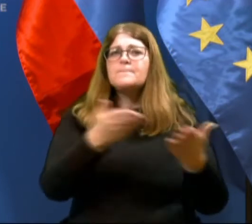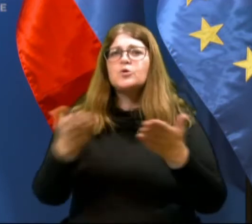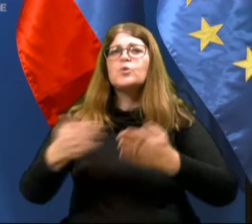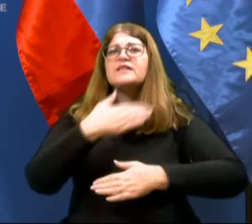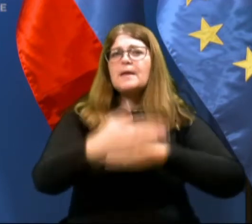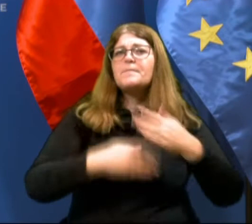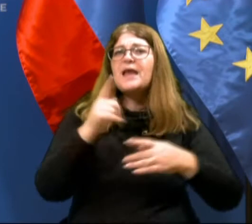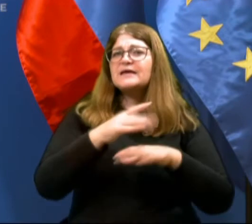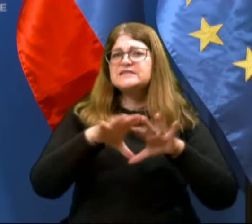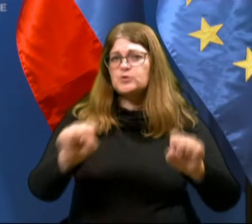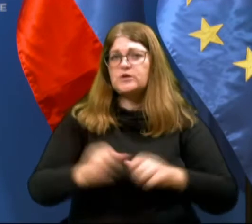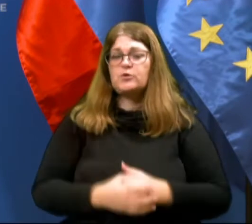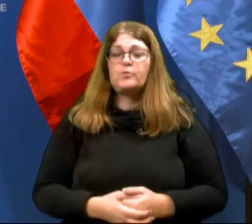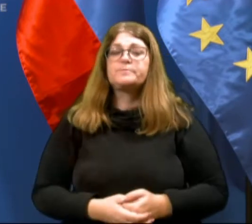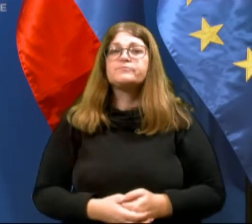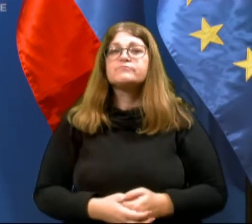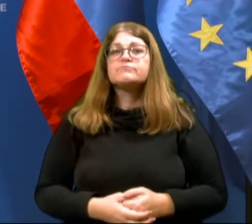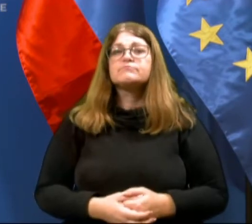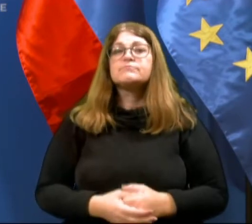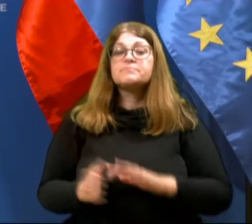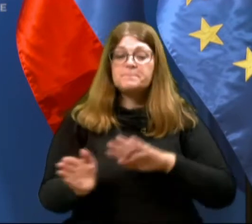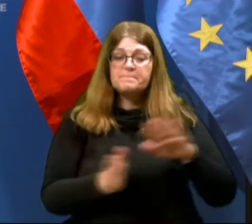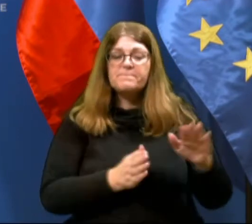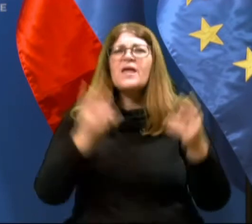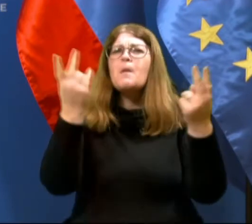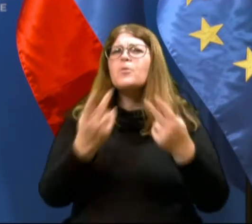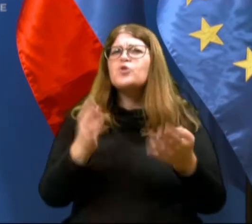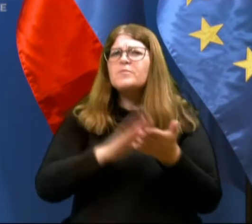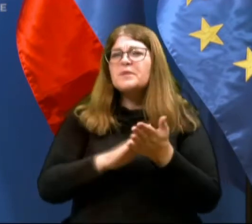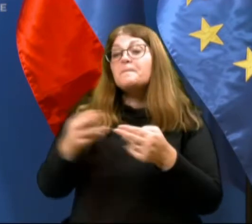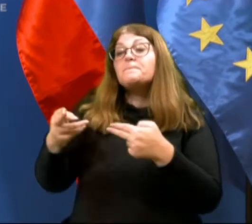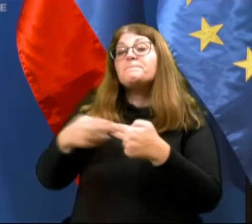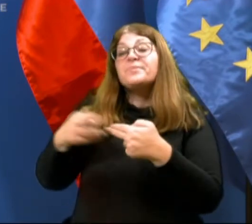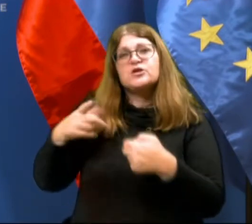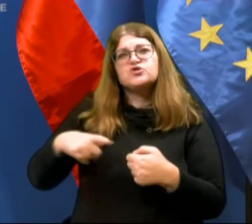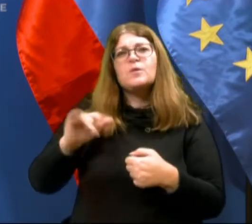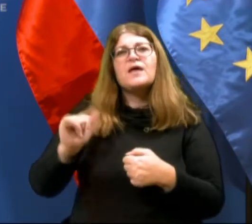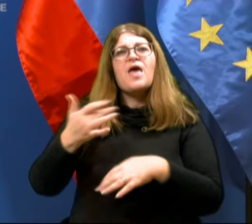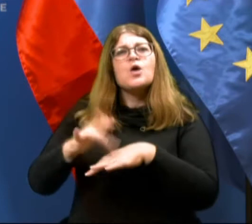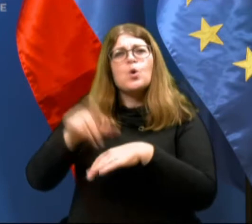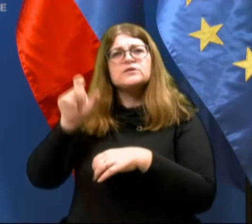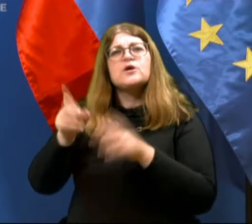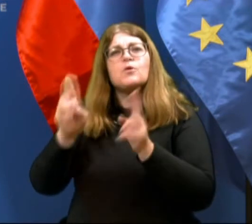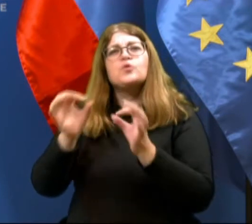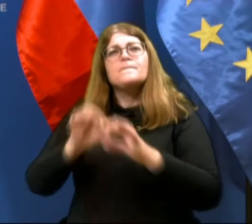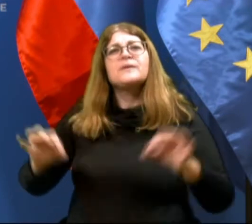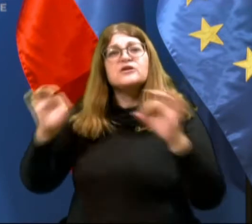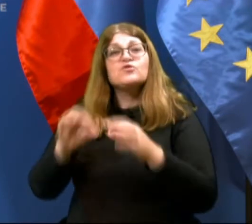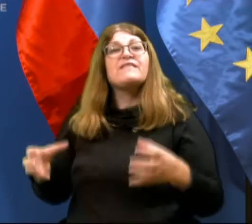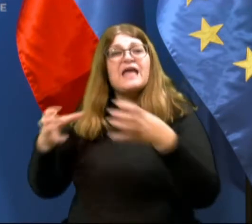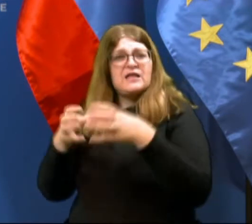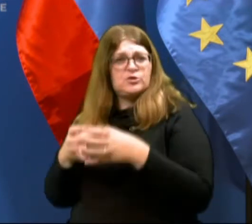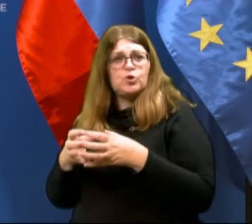storitev. V nekem dokaj podobnem primeru blizu Ljubljane pa je gostinec omogočil praznovanje družbi